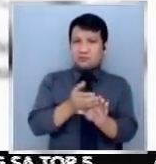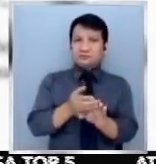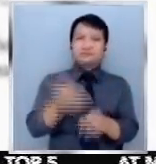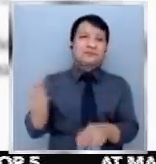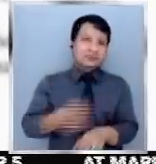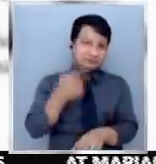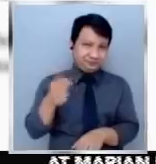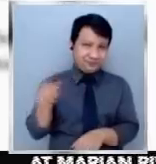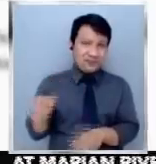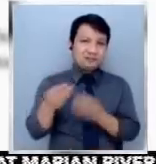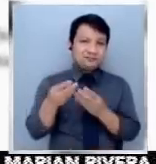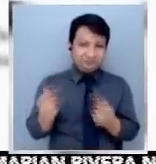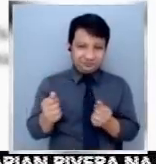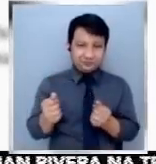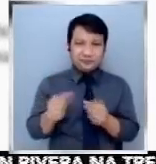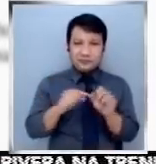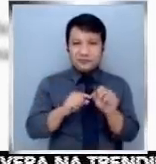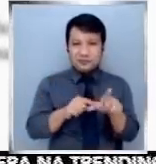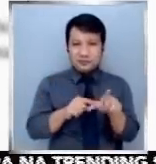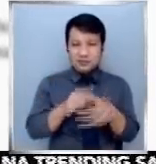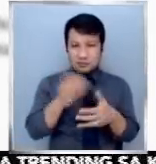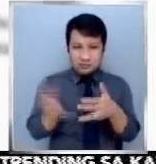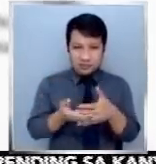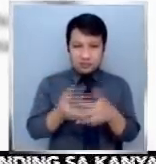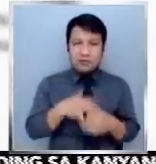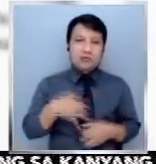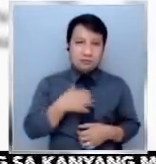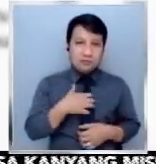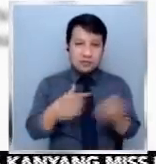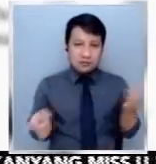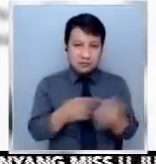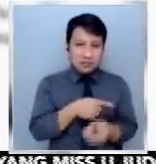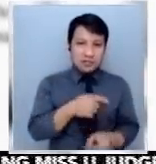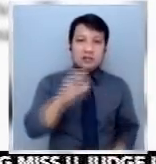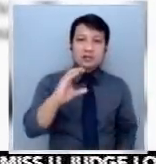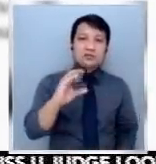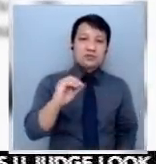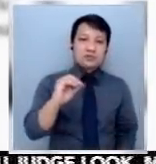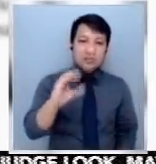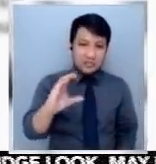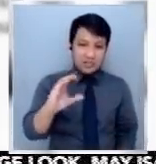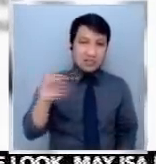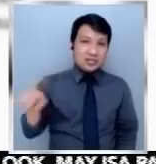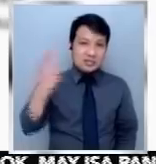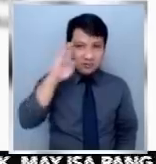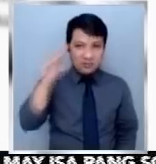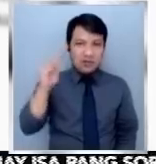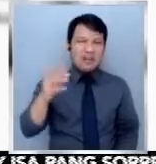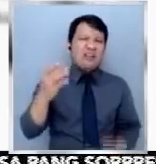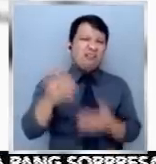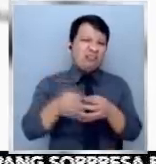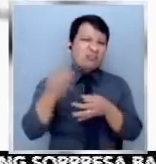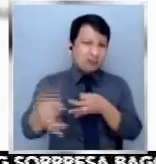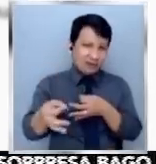pagresolba sa orihinal na petisyon para ipakansela ang COC ni Marcos. Lagpas na rin daw sa deadline ang ihahin ng mga